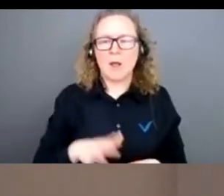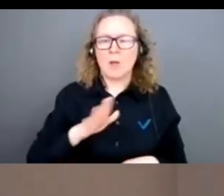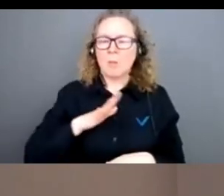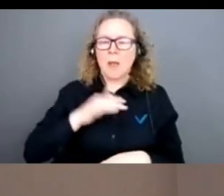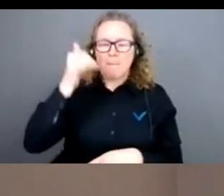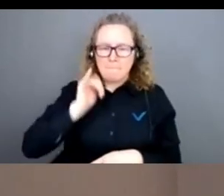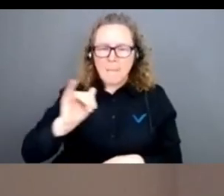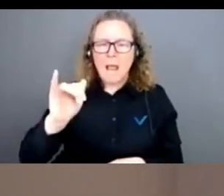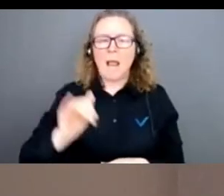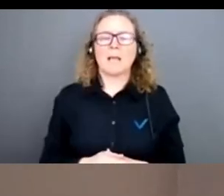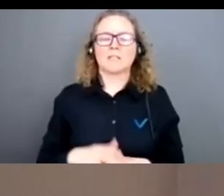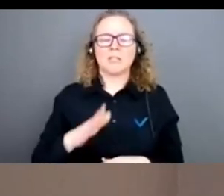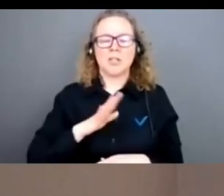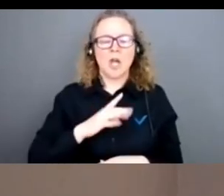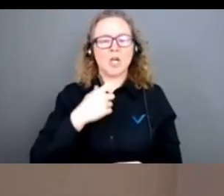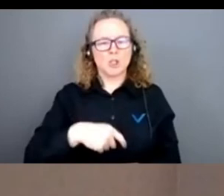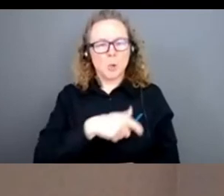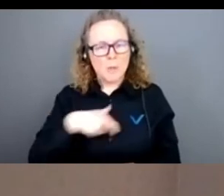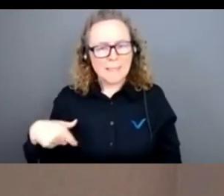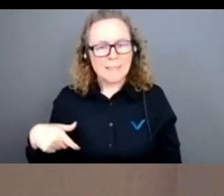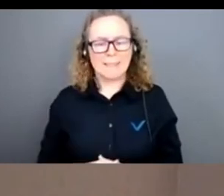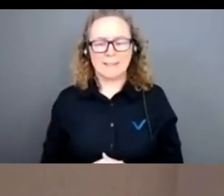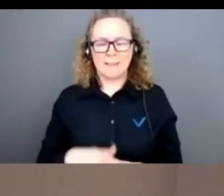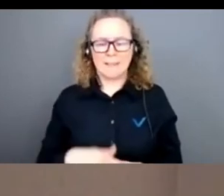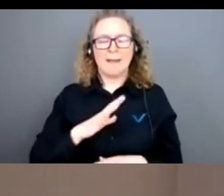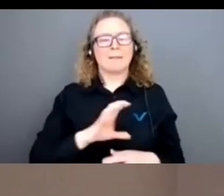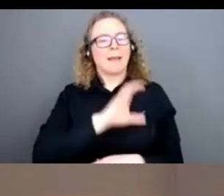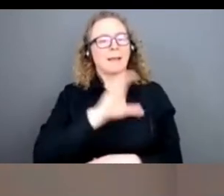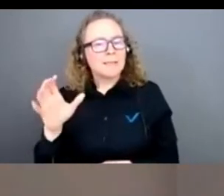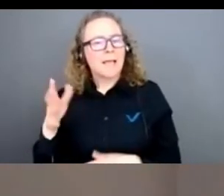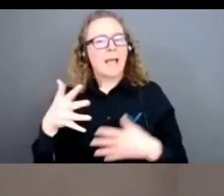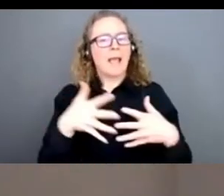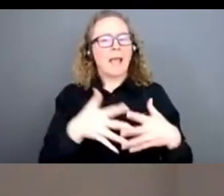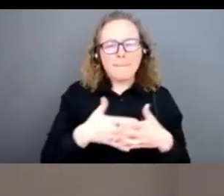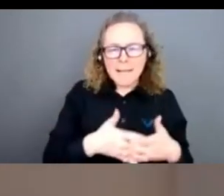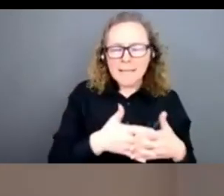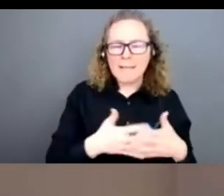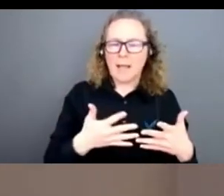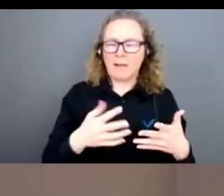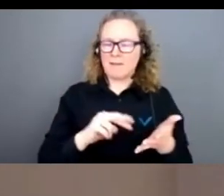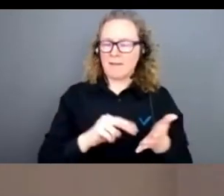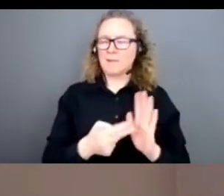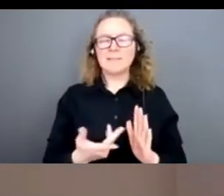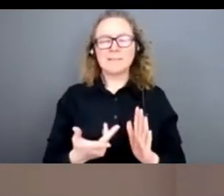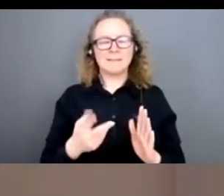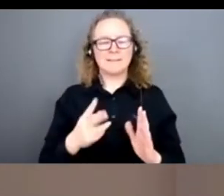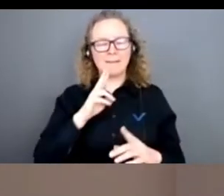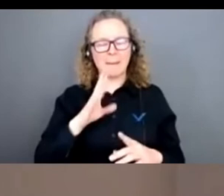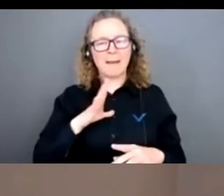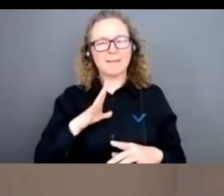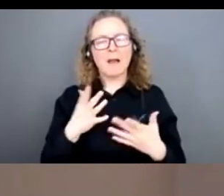des auteurs suisses, évidemment, canadiens, américains. Donc on a vraiment une diversité aussi des